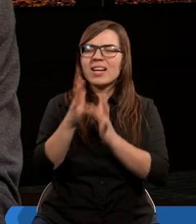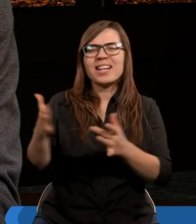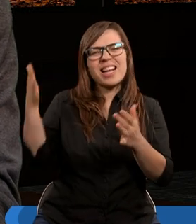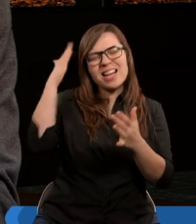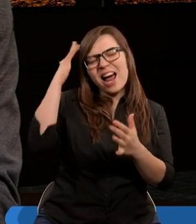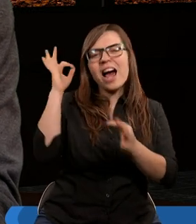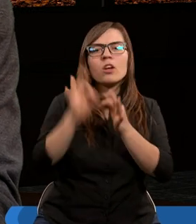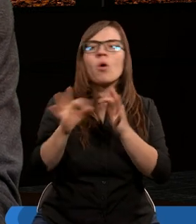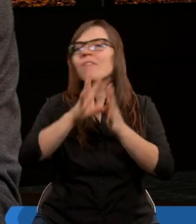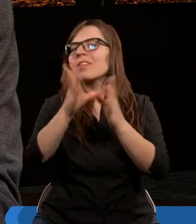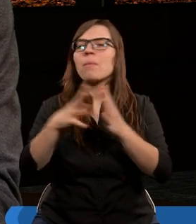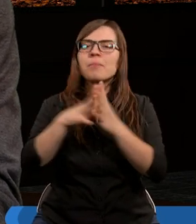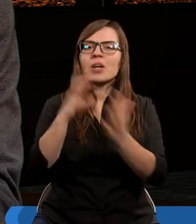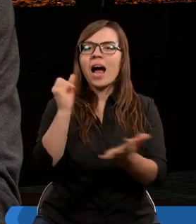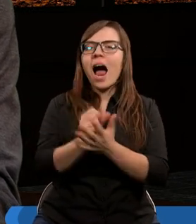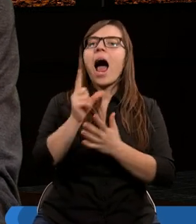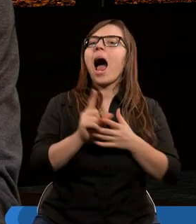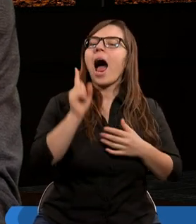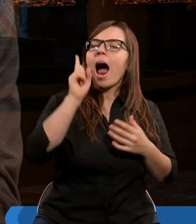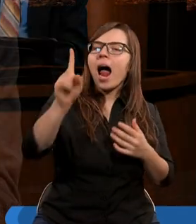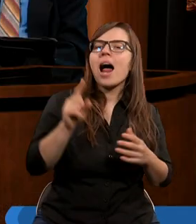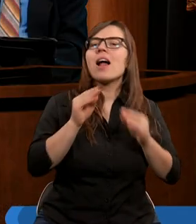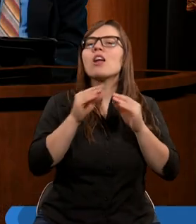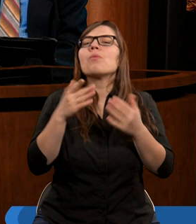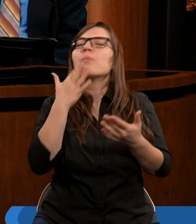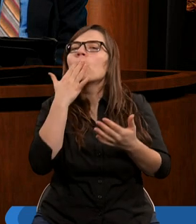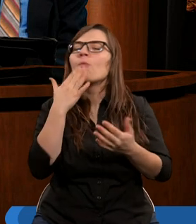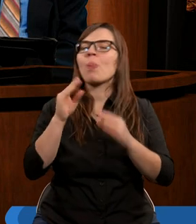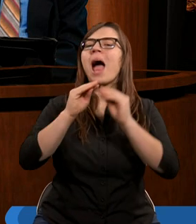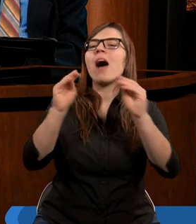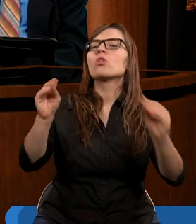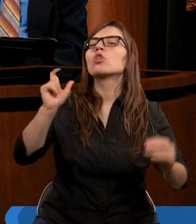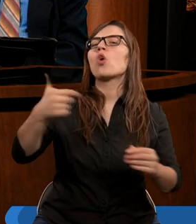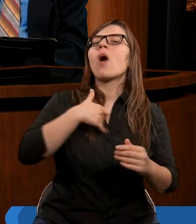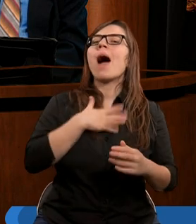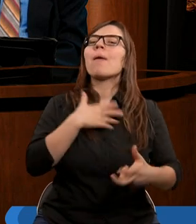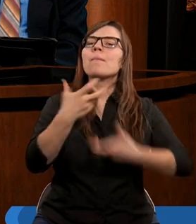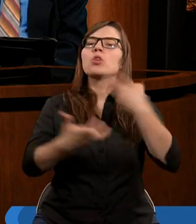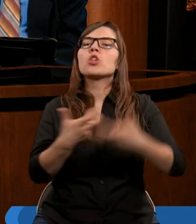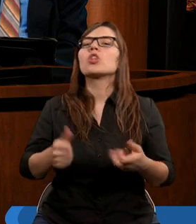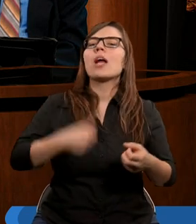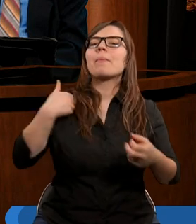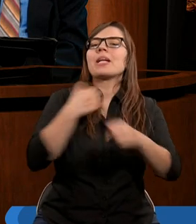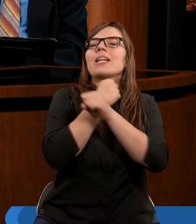zna doskonale prawo przykazania, ale nauczycielu, co ja mam czynić, żebym był zbawiony?